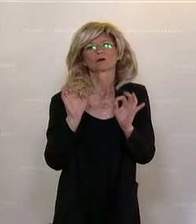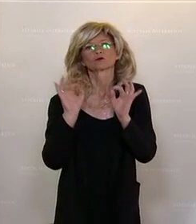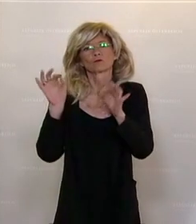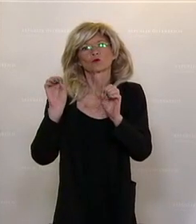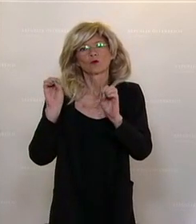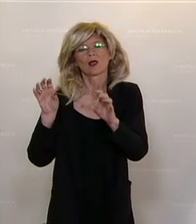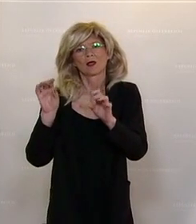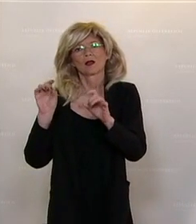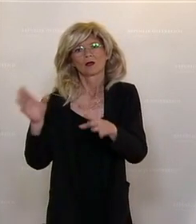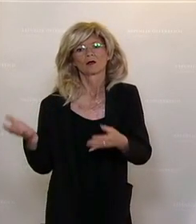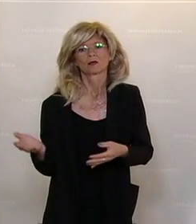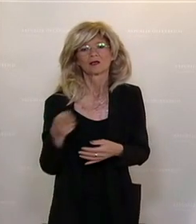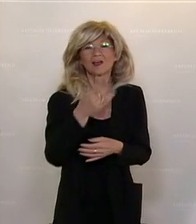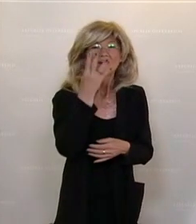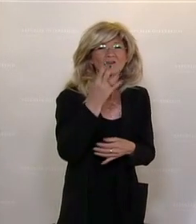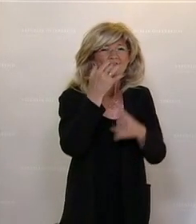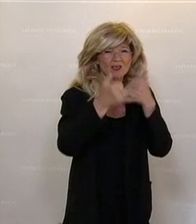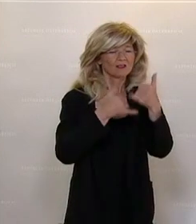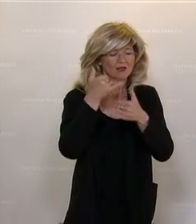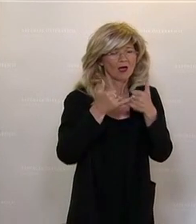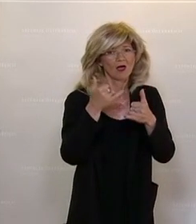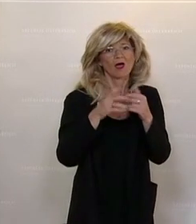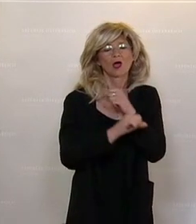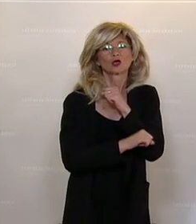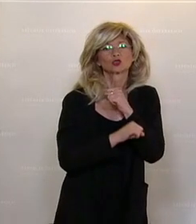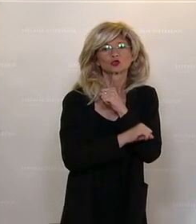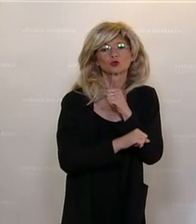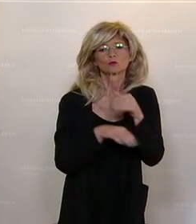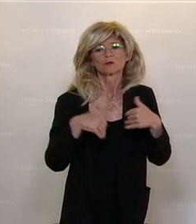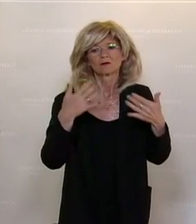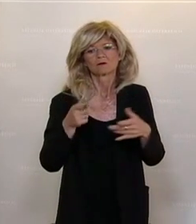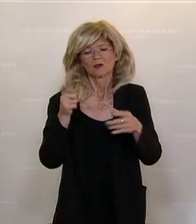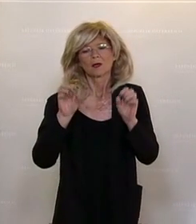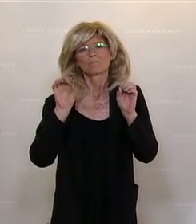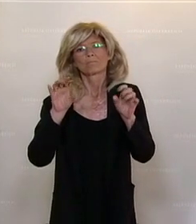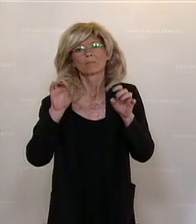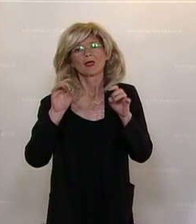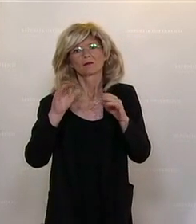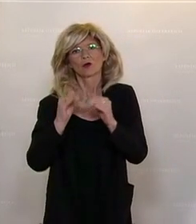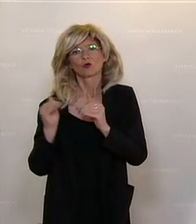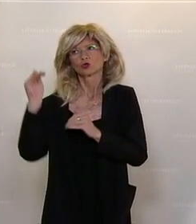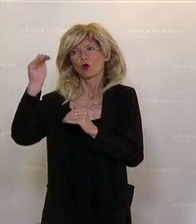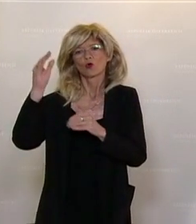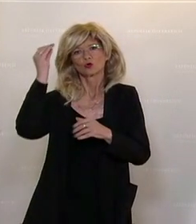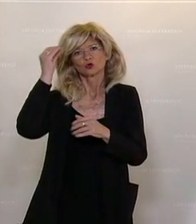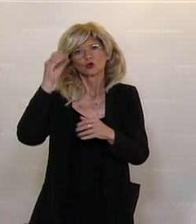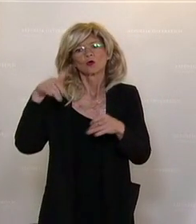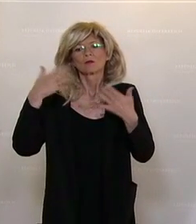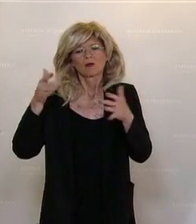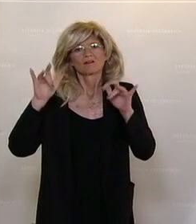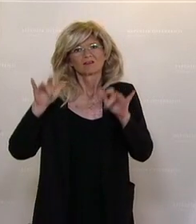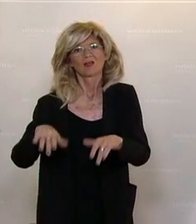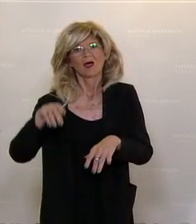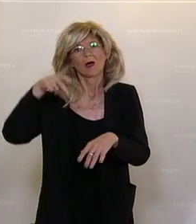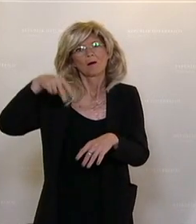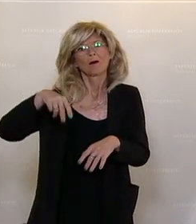achtsemestriges, ein vierjähriges Studium an einer pädagogischen Hochschule zu absolvieren. Dann haben Sie einen Bachelor. Und wenn Sie, dann können Sie zwar unterrichten,